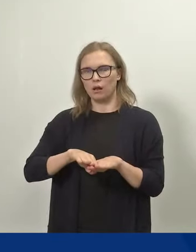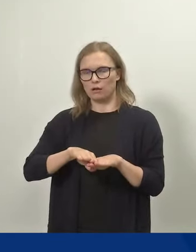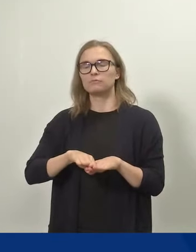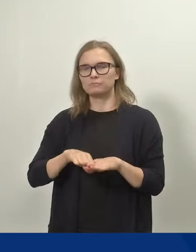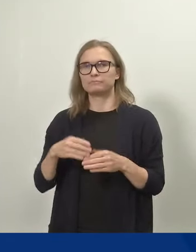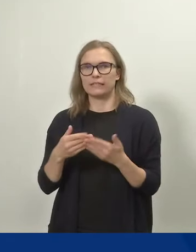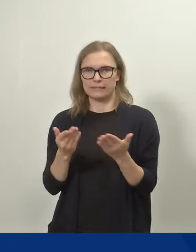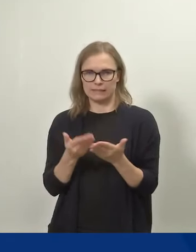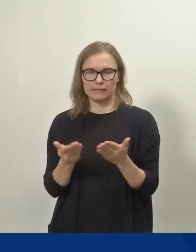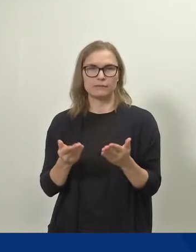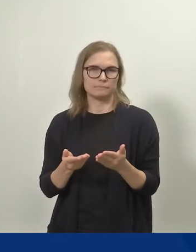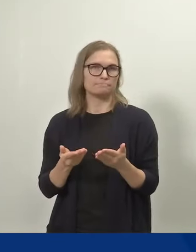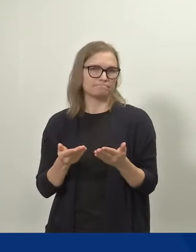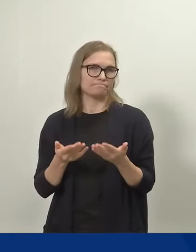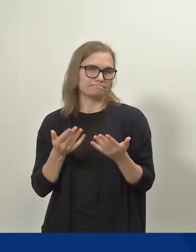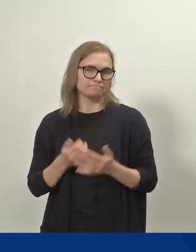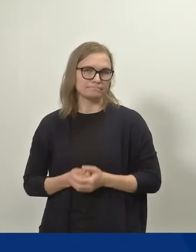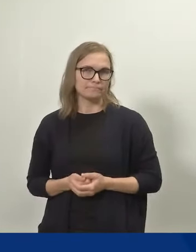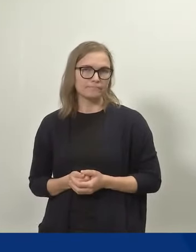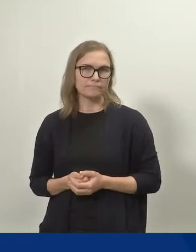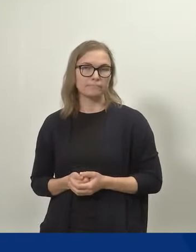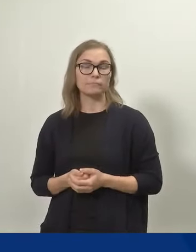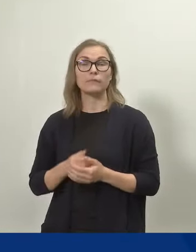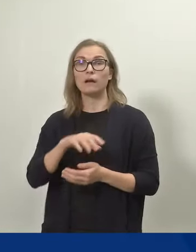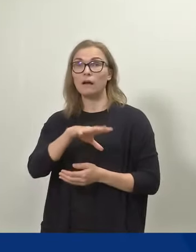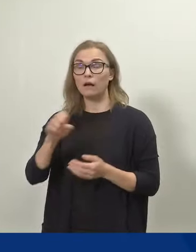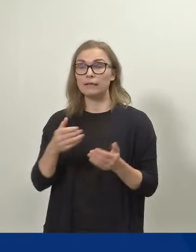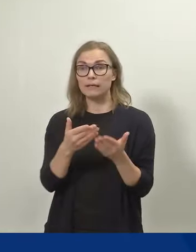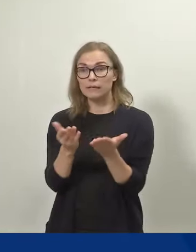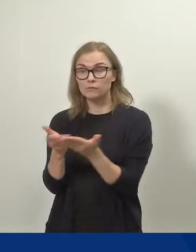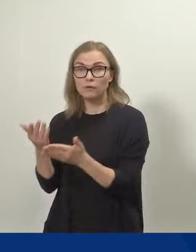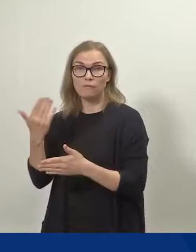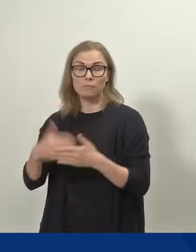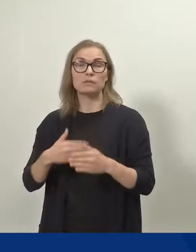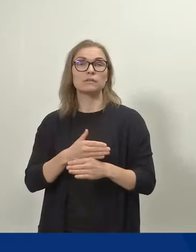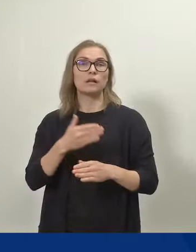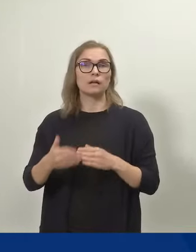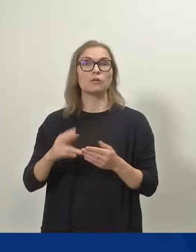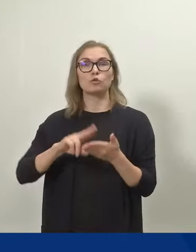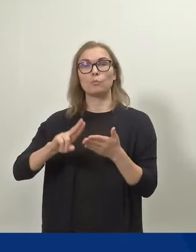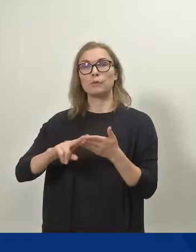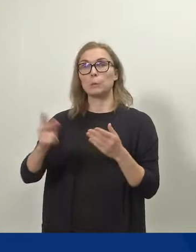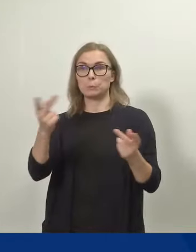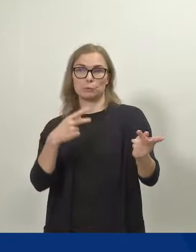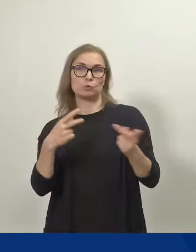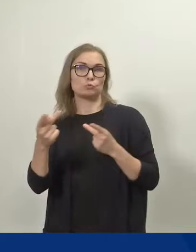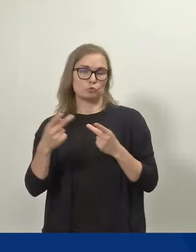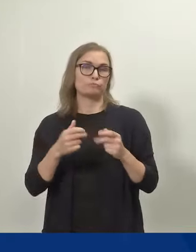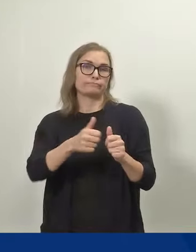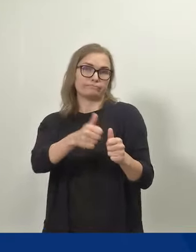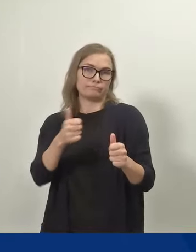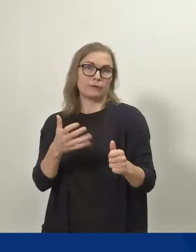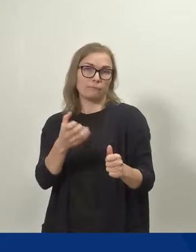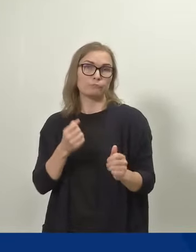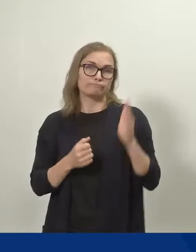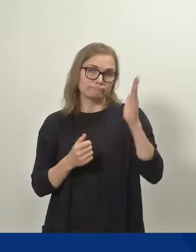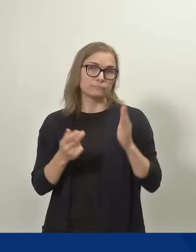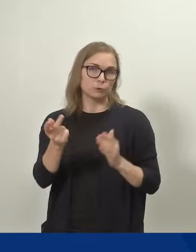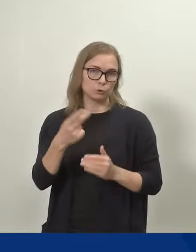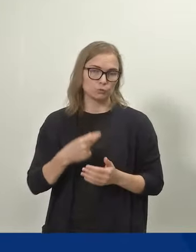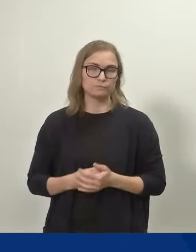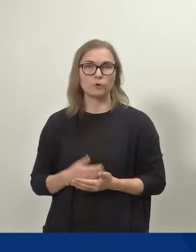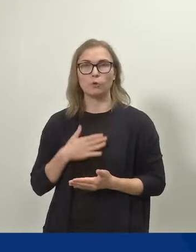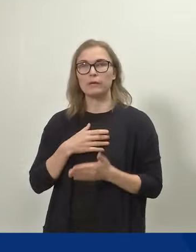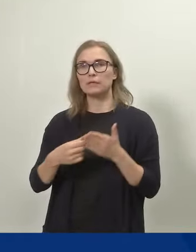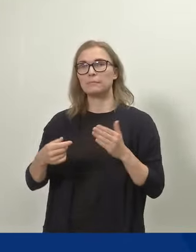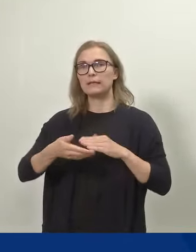Jalkanen Temmistä. Kaikkien esitysten jälkeen otamme toimittajien kysymyksiä etäyhteyden kautta. Minun nimeni